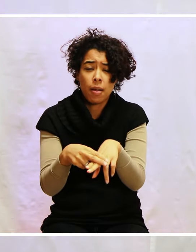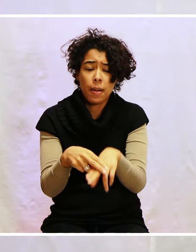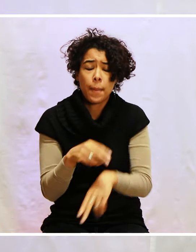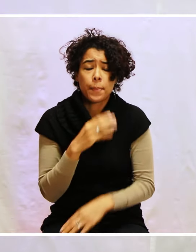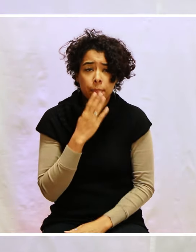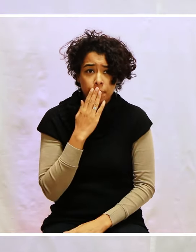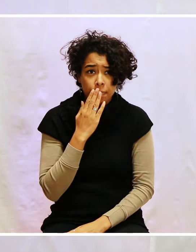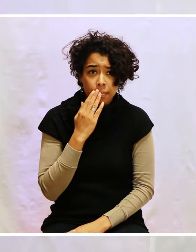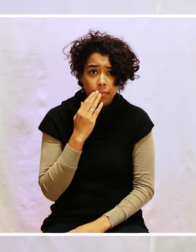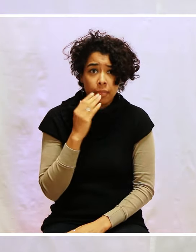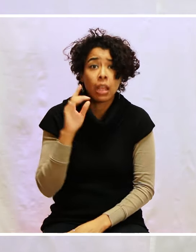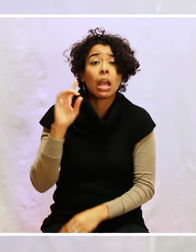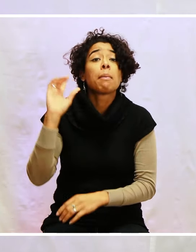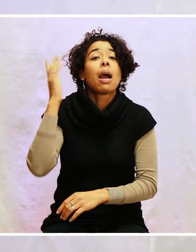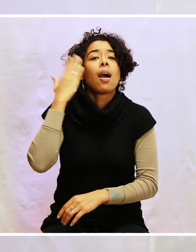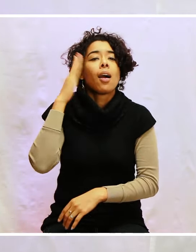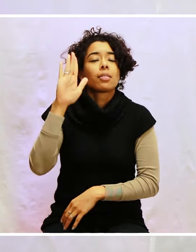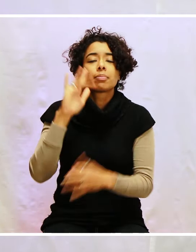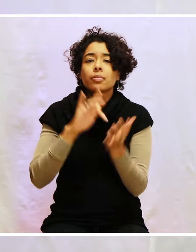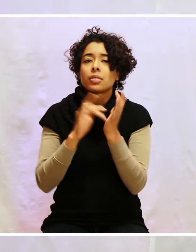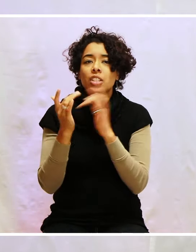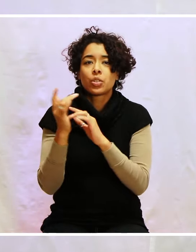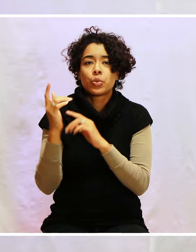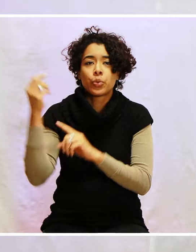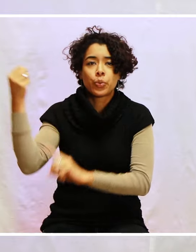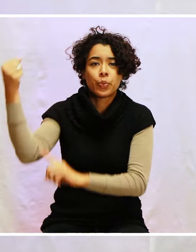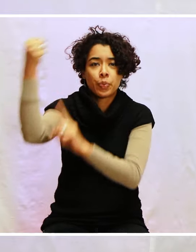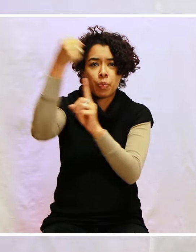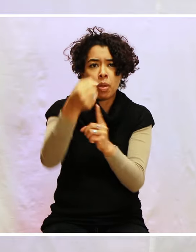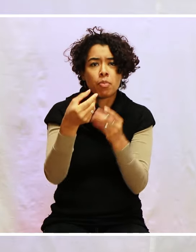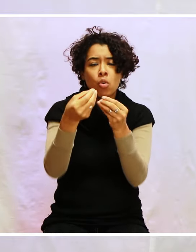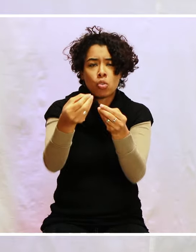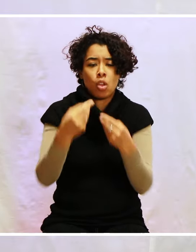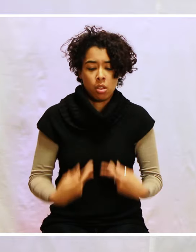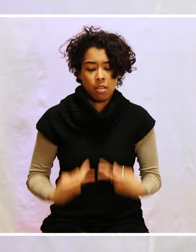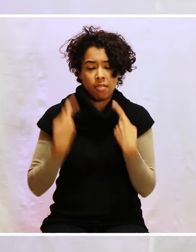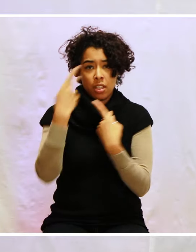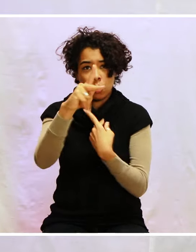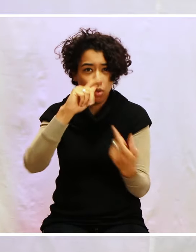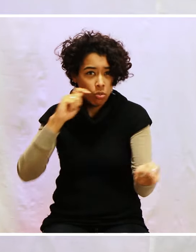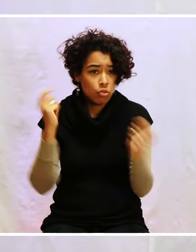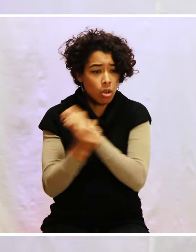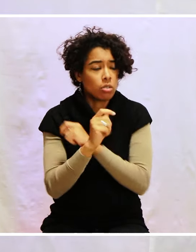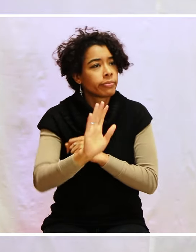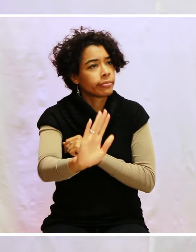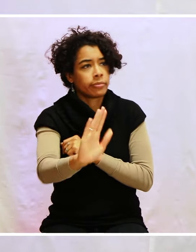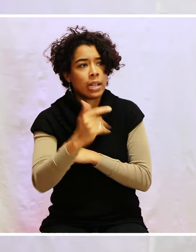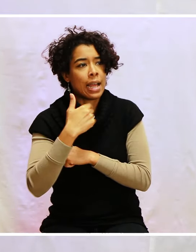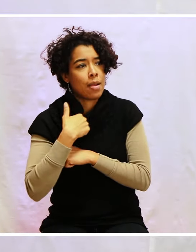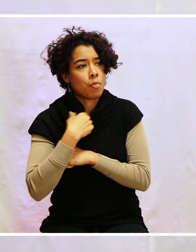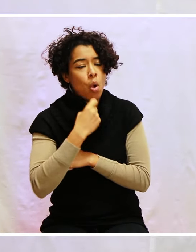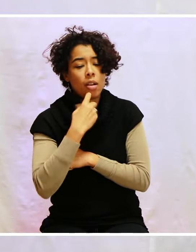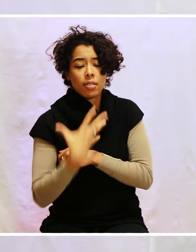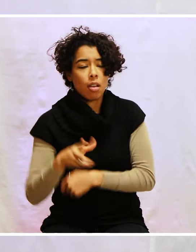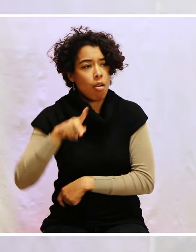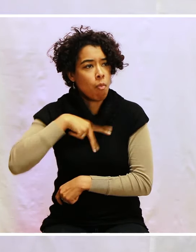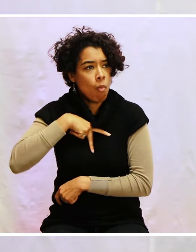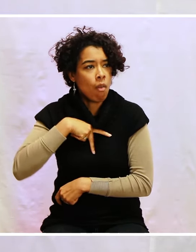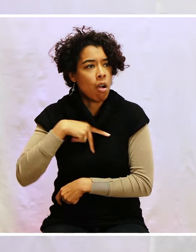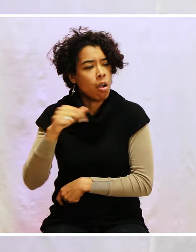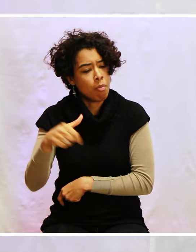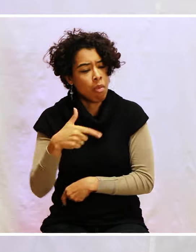Et Jésus est venu pour changer ta destinée et dire non, je le rachète par mon sang, il m'appartient.